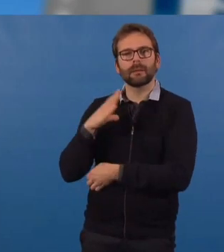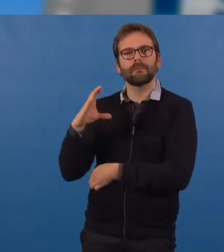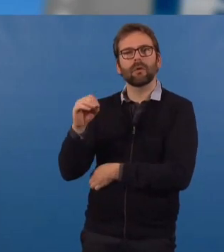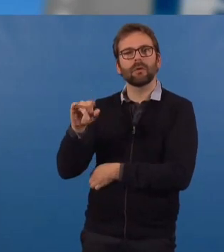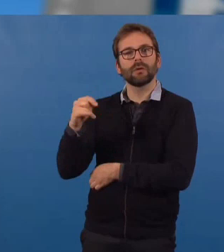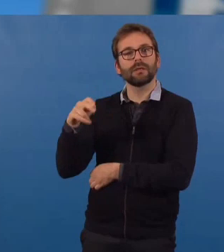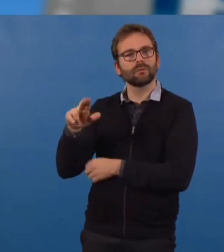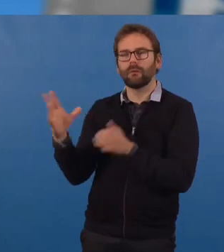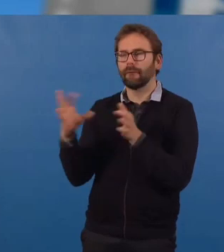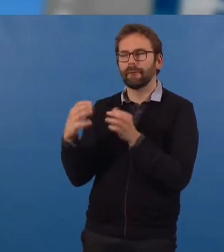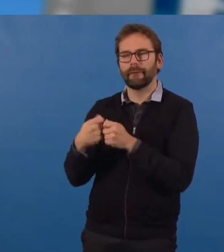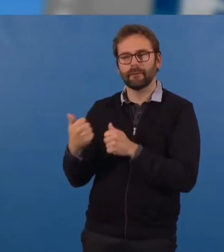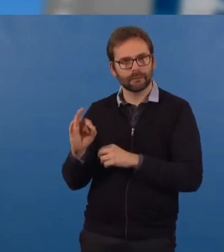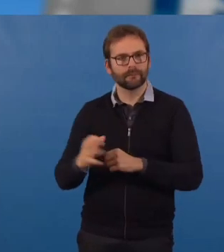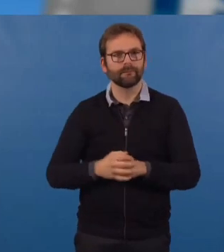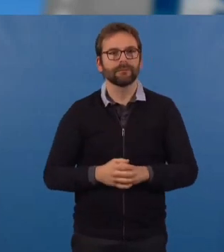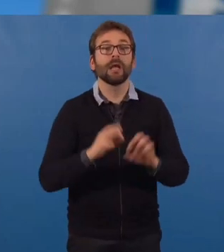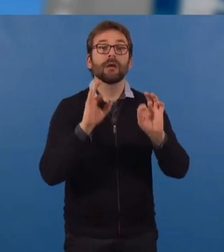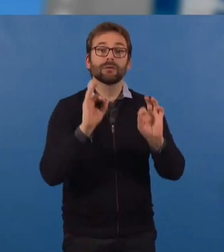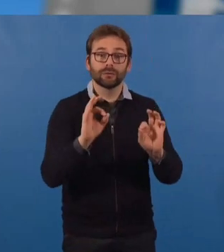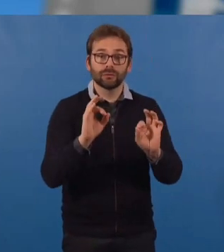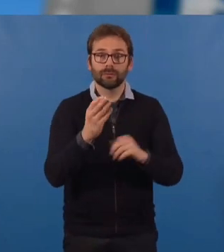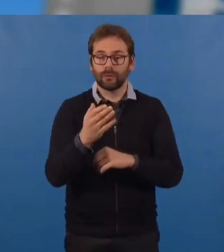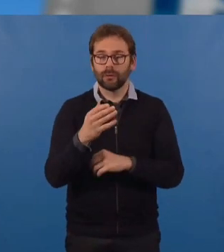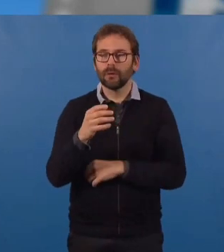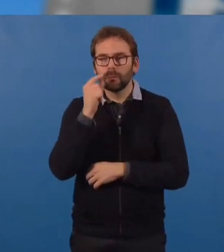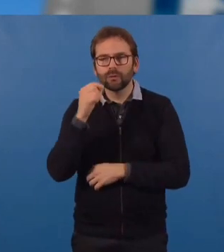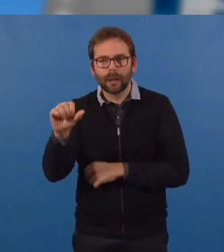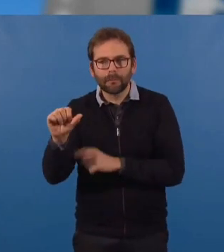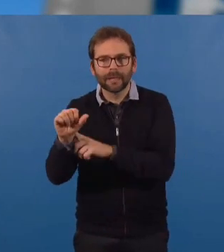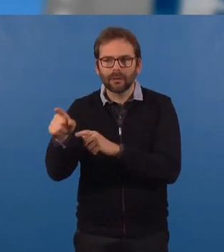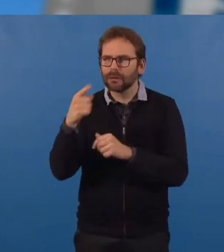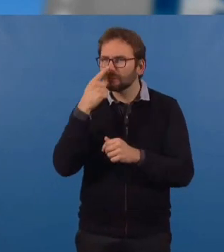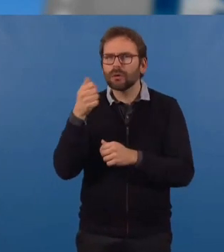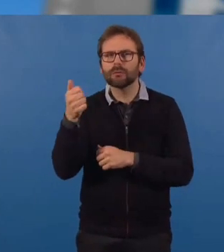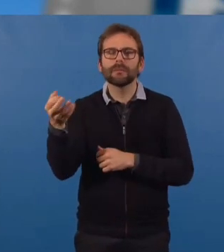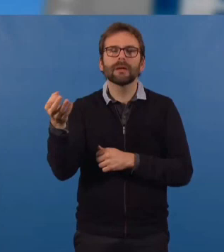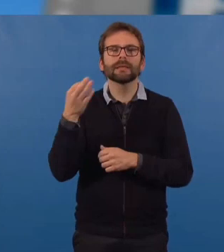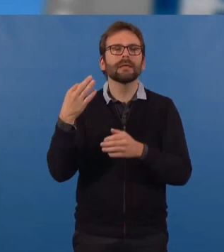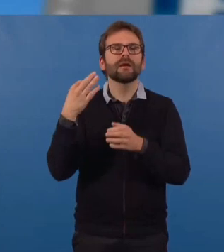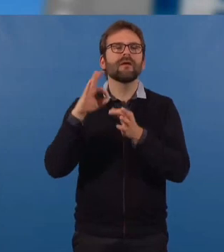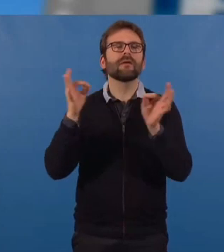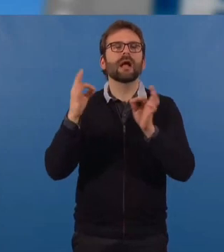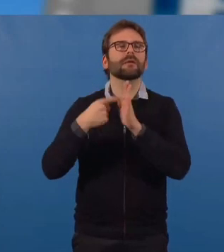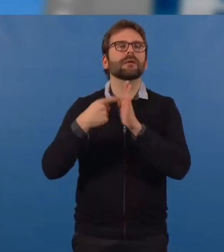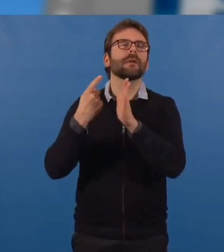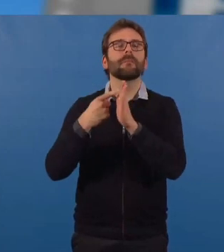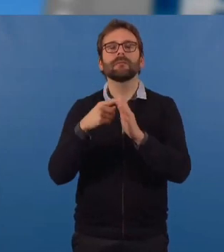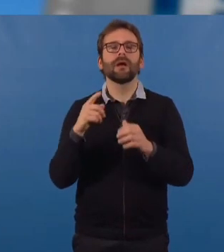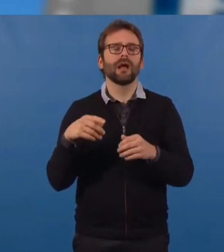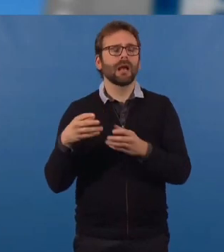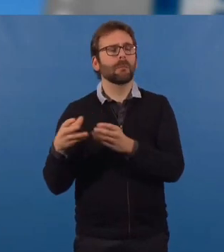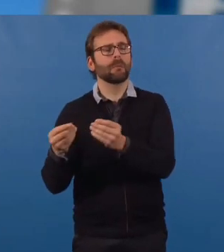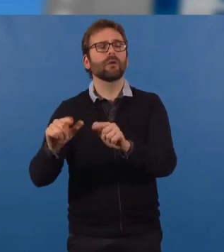'attention peut-être suite aussi également aux propos de M. Amaillon, à cette espèce de refrain qui voudrait opposer les habitants déjà là et les